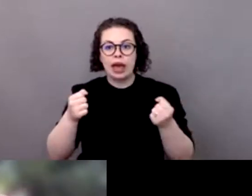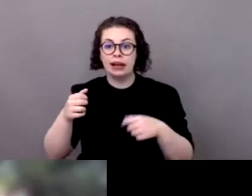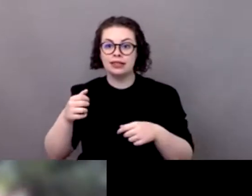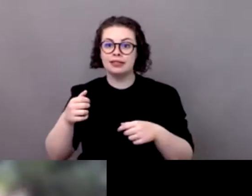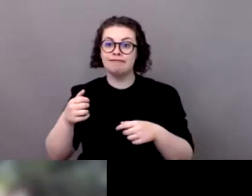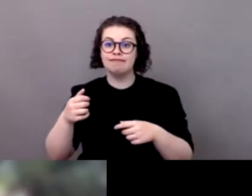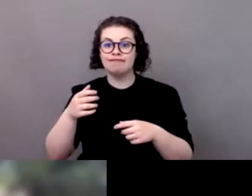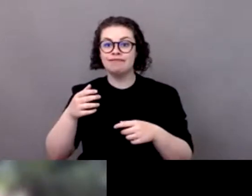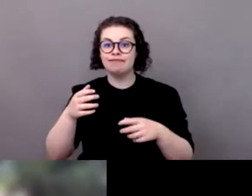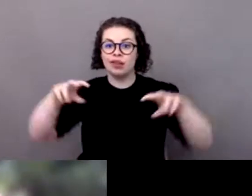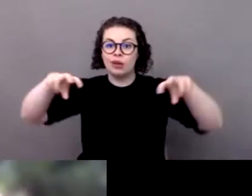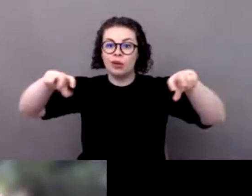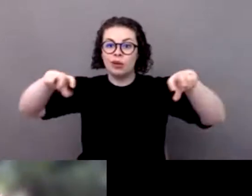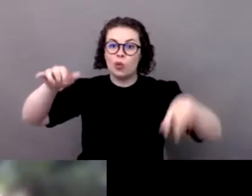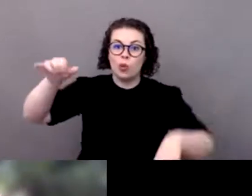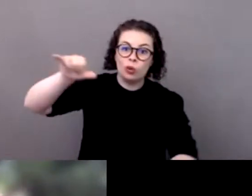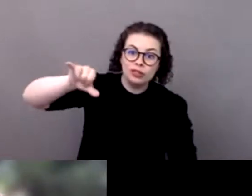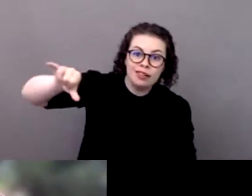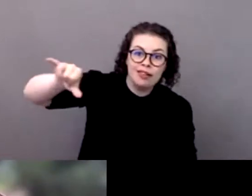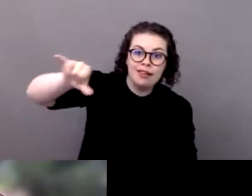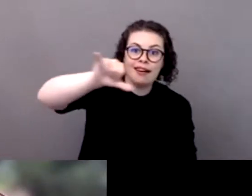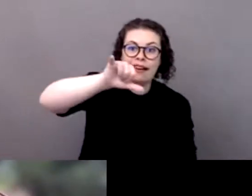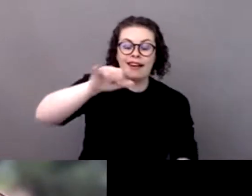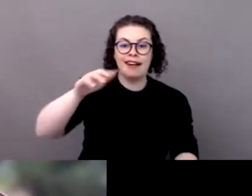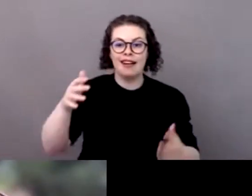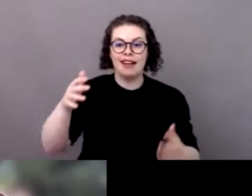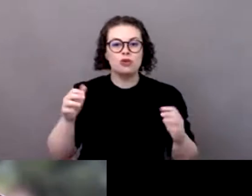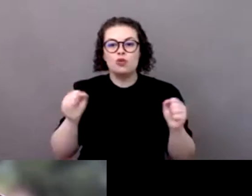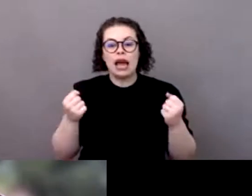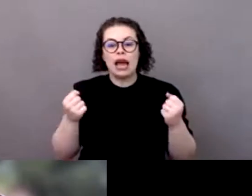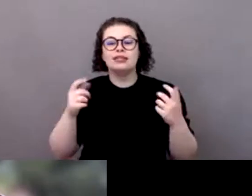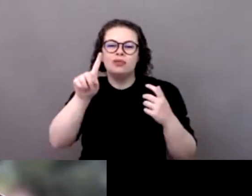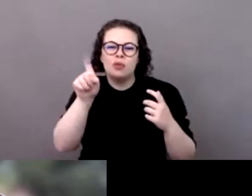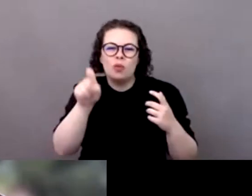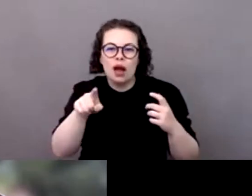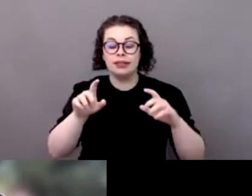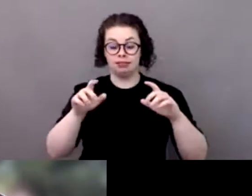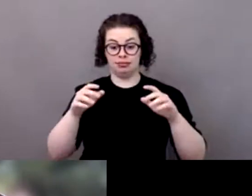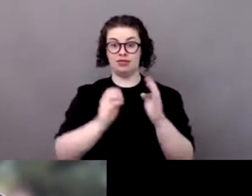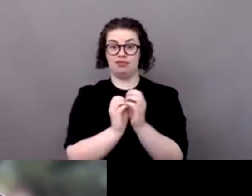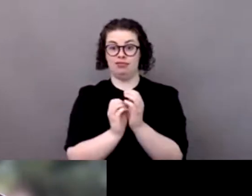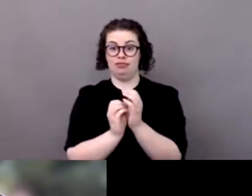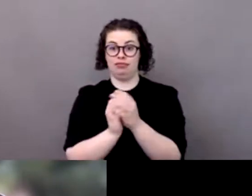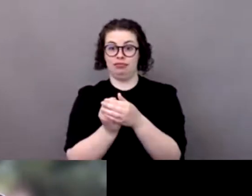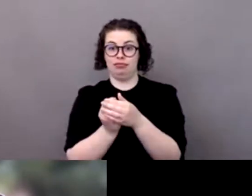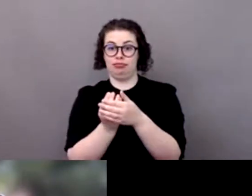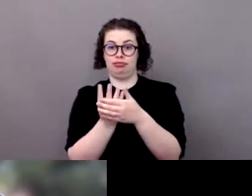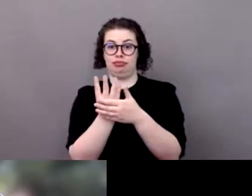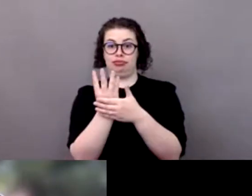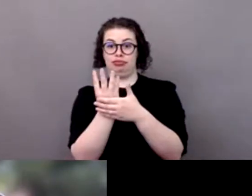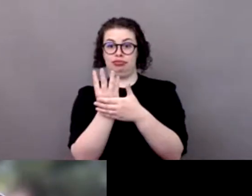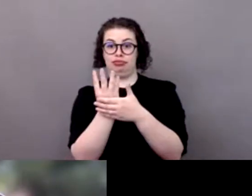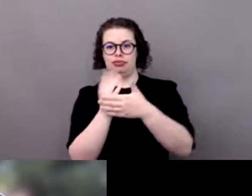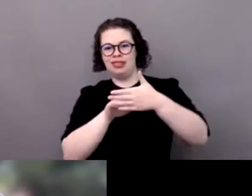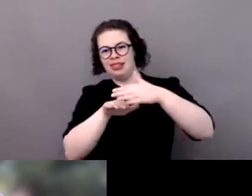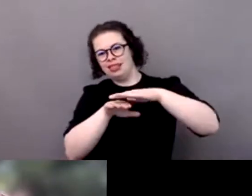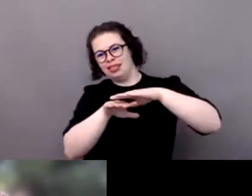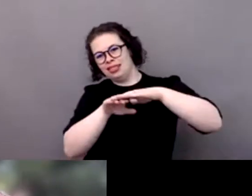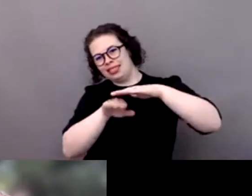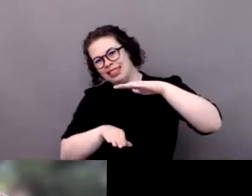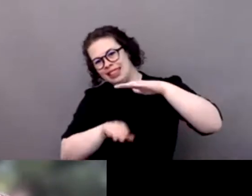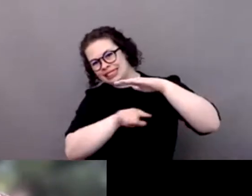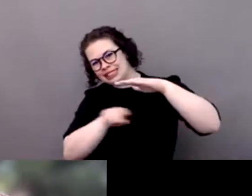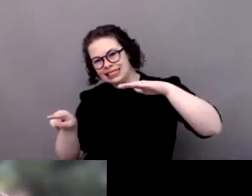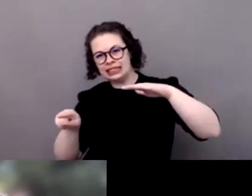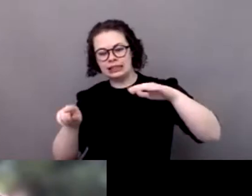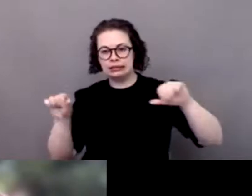de périodes de sécheresse donc la question de la de la de l'accès à l'eau et de la l'accaparement de